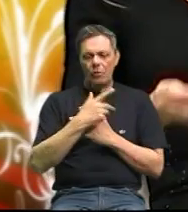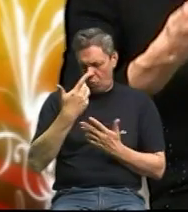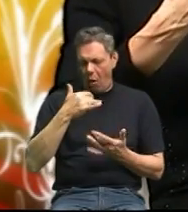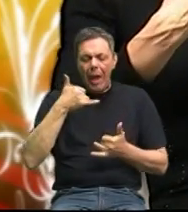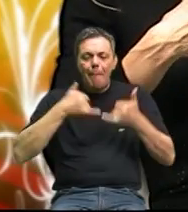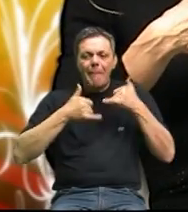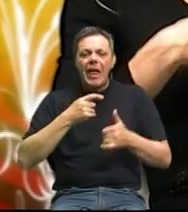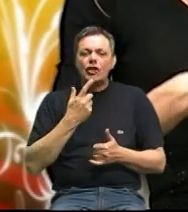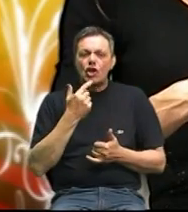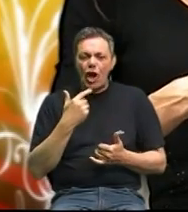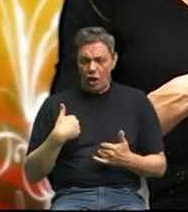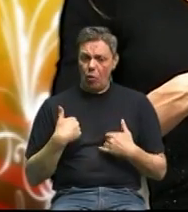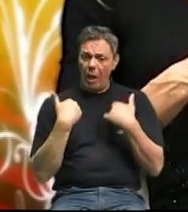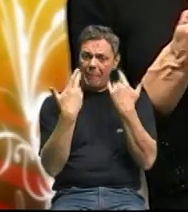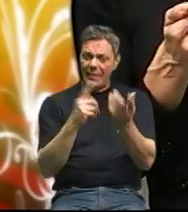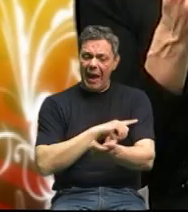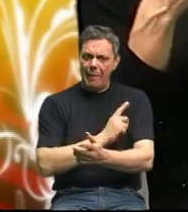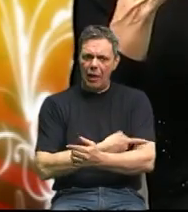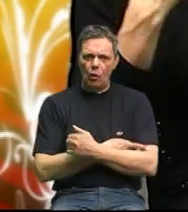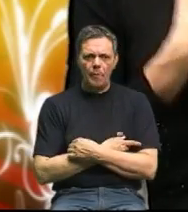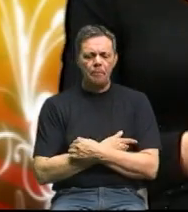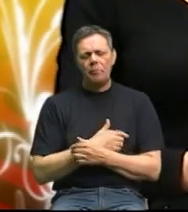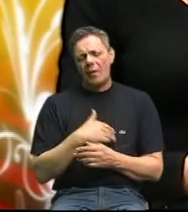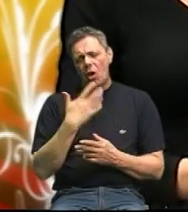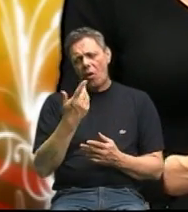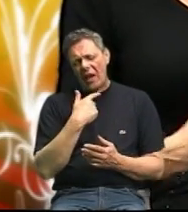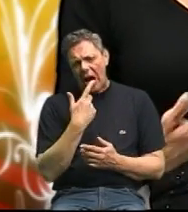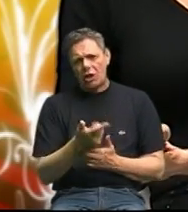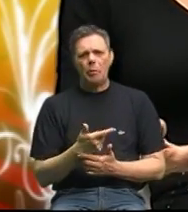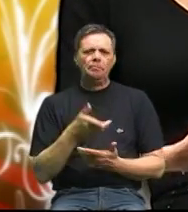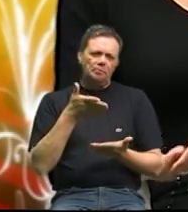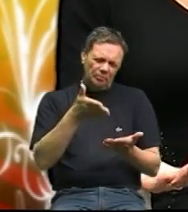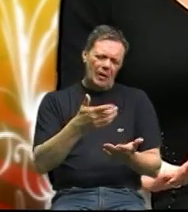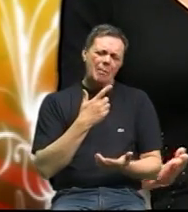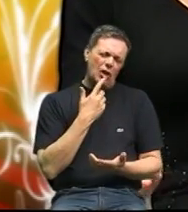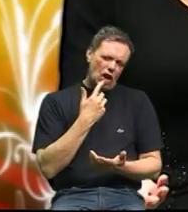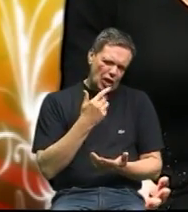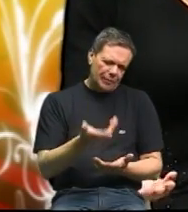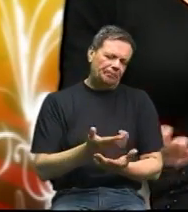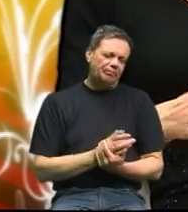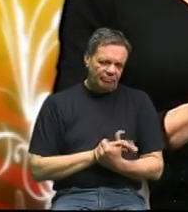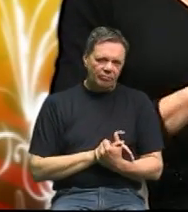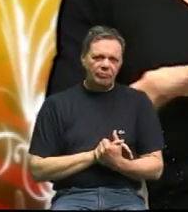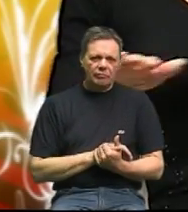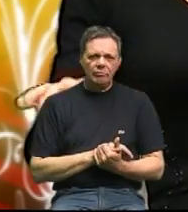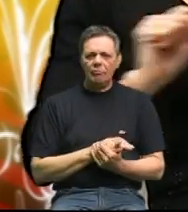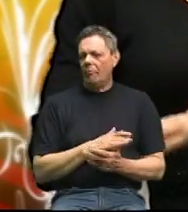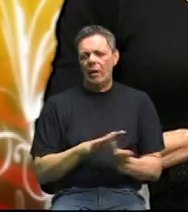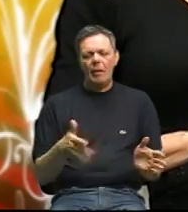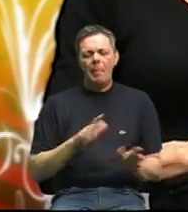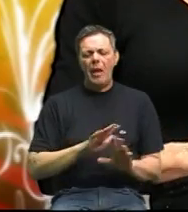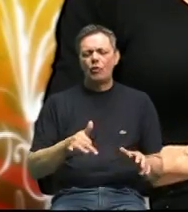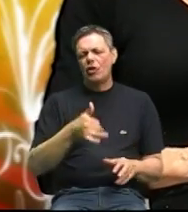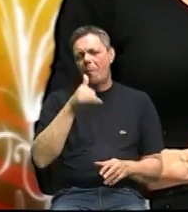koji nam dodaje energiju i posle toga kažem kad to ima šečer mliječni laktozu prestanem piti